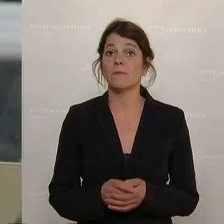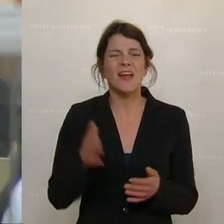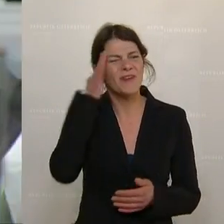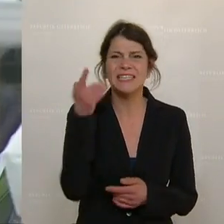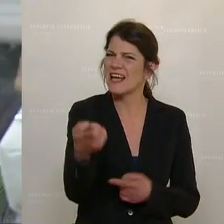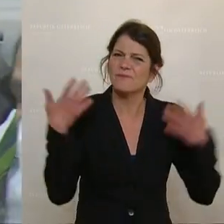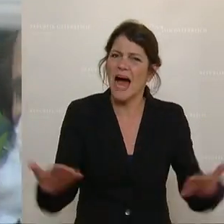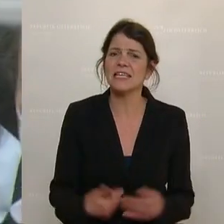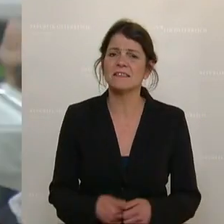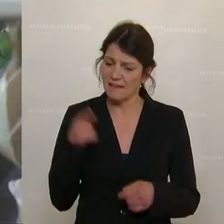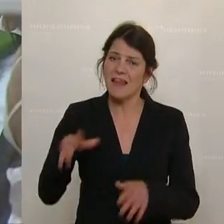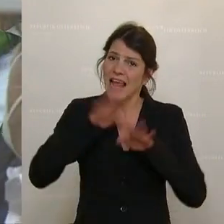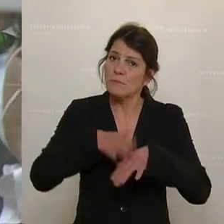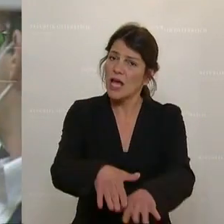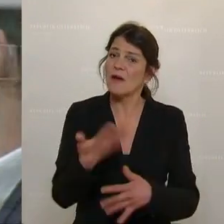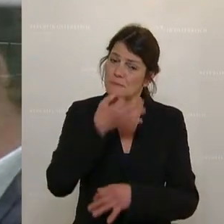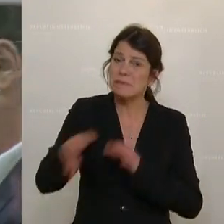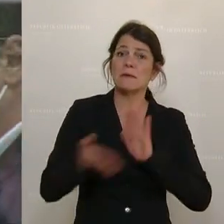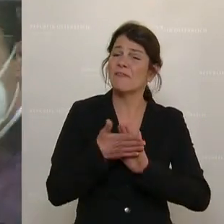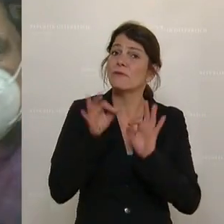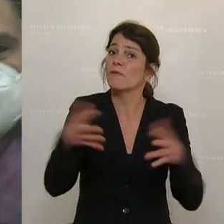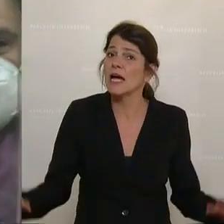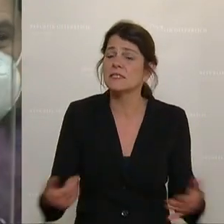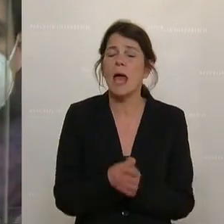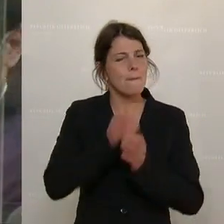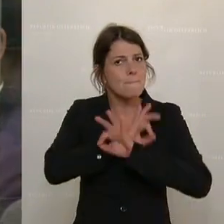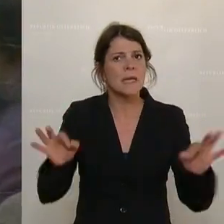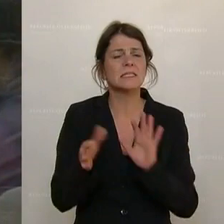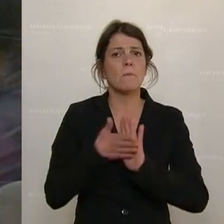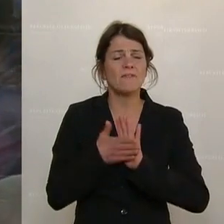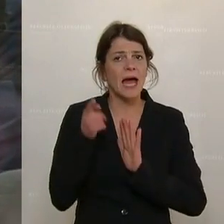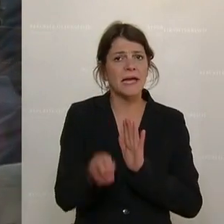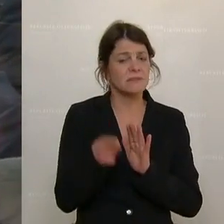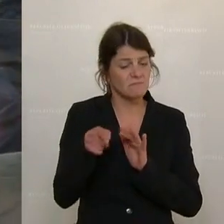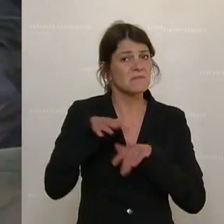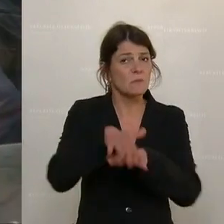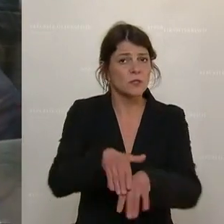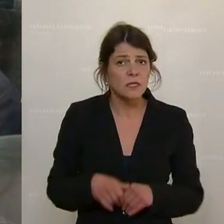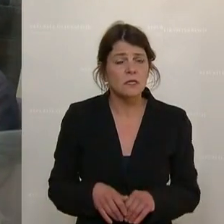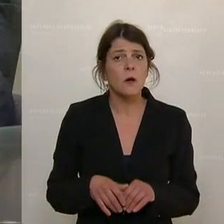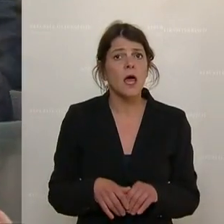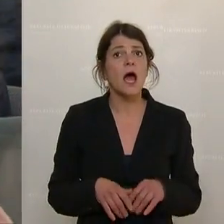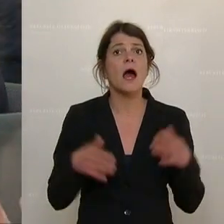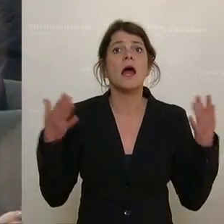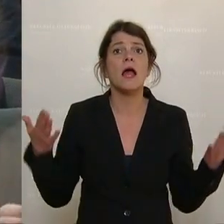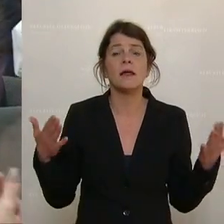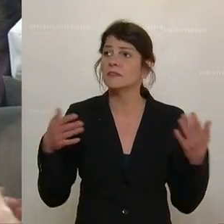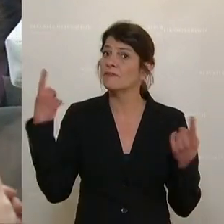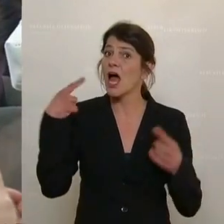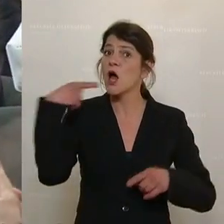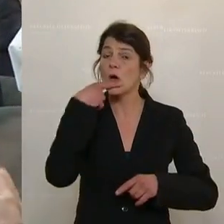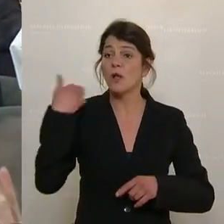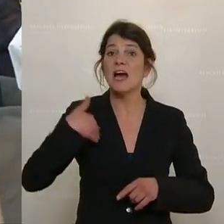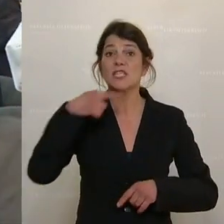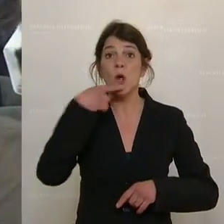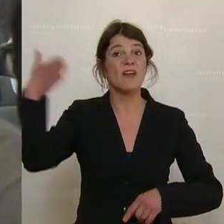wissen Sie, was die Demonstrationen am besten beweisen? Am besten beweisen die Demonstrationen, der, der eine rot-weiß